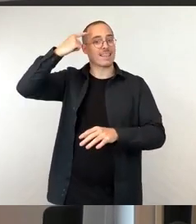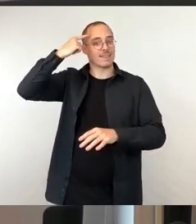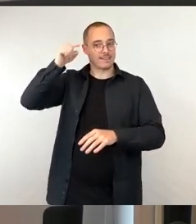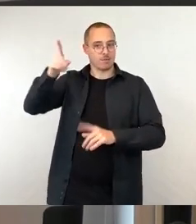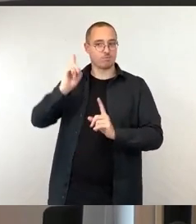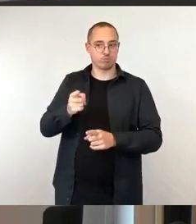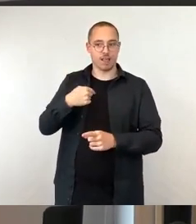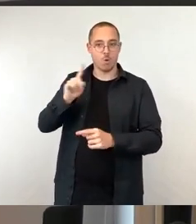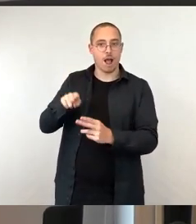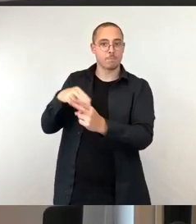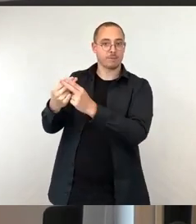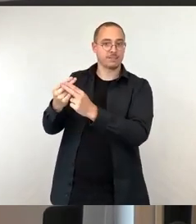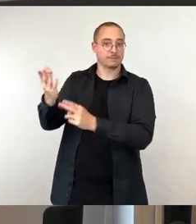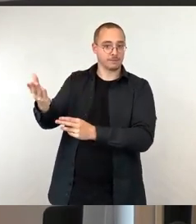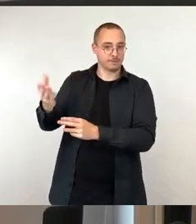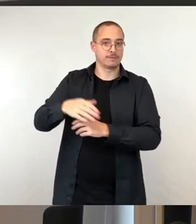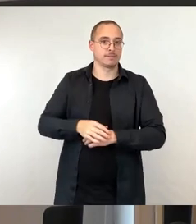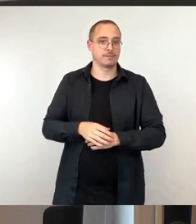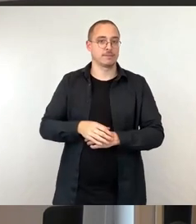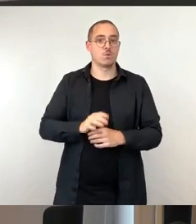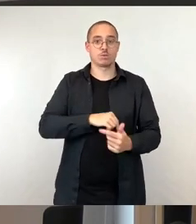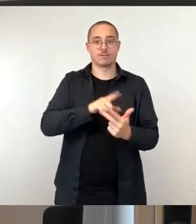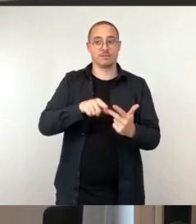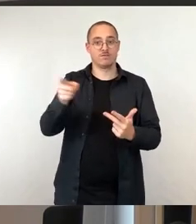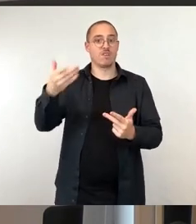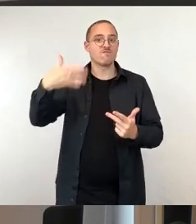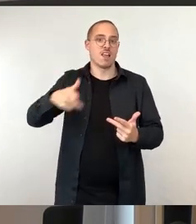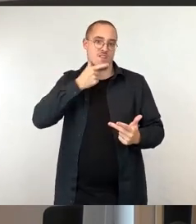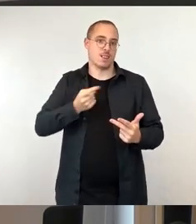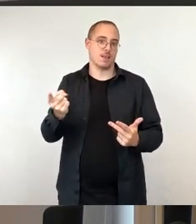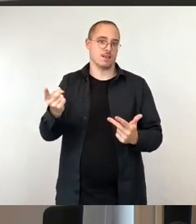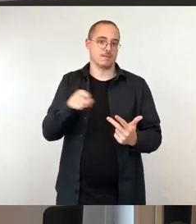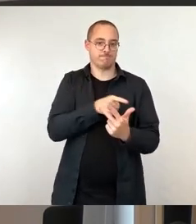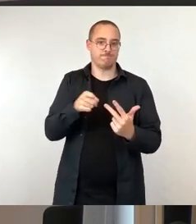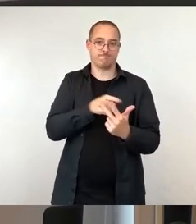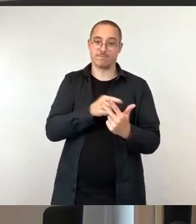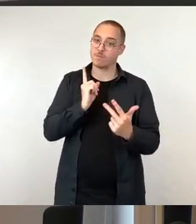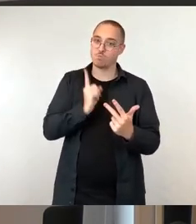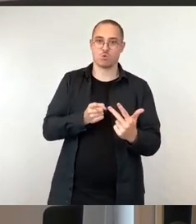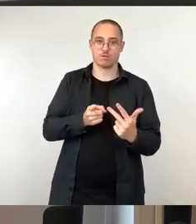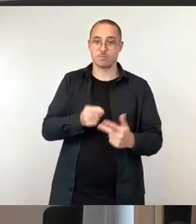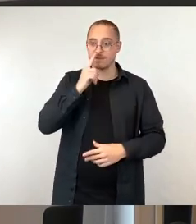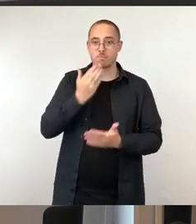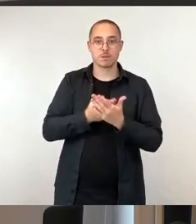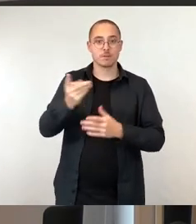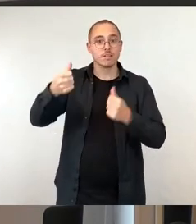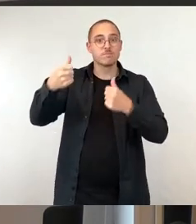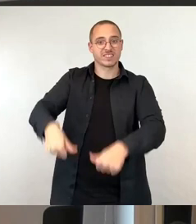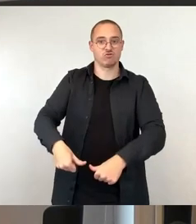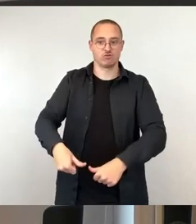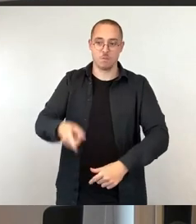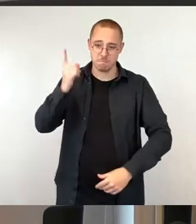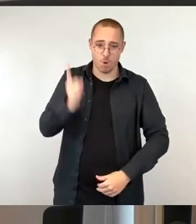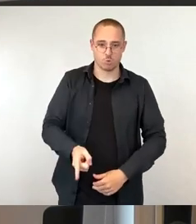durchaus sinnvoll sein. Wenn aber der Zwang zum Selbstzweck wird, nämlich, so wie Sie es hier in Ihrem Antrag auch